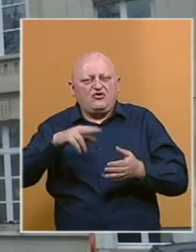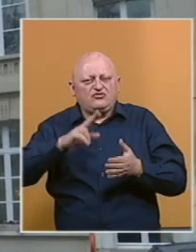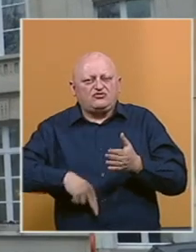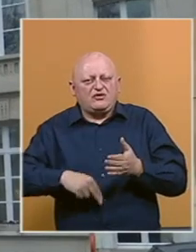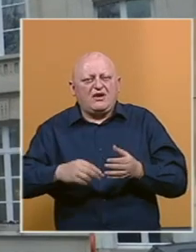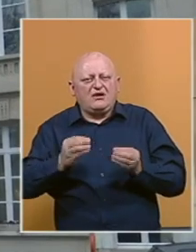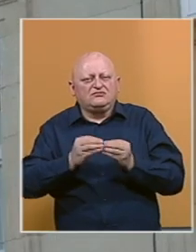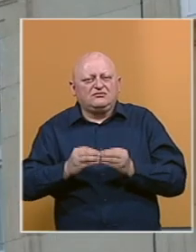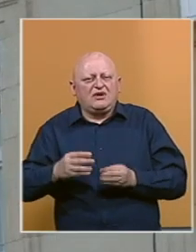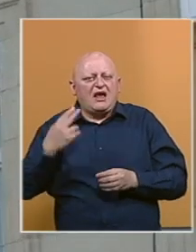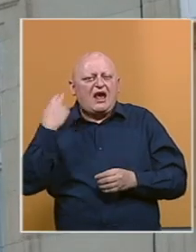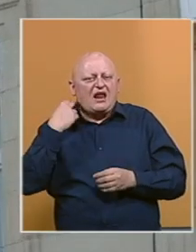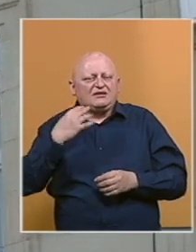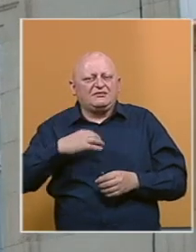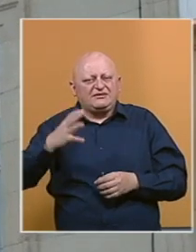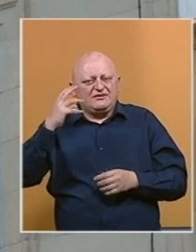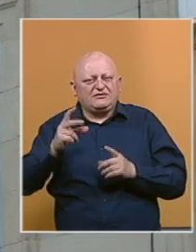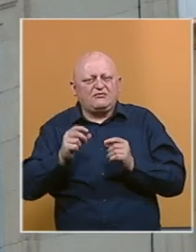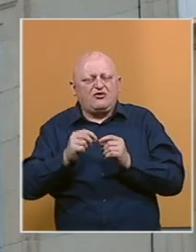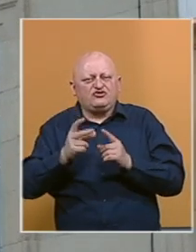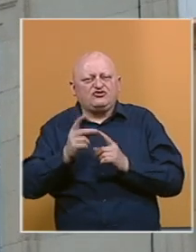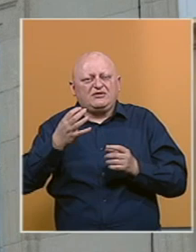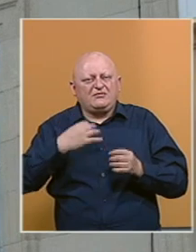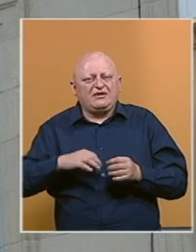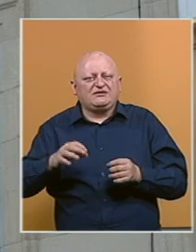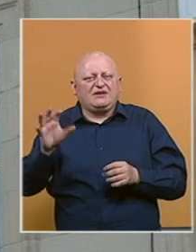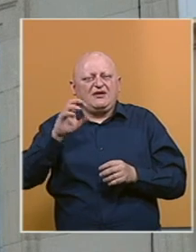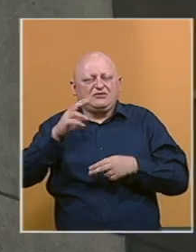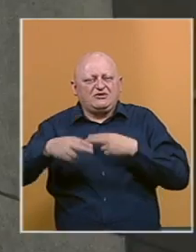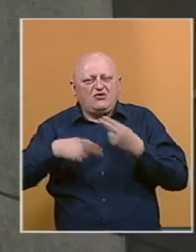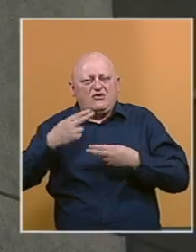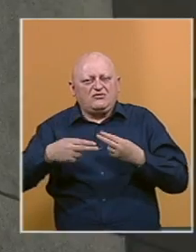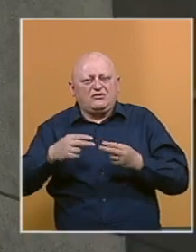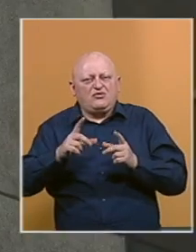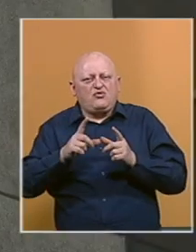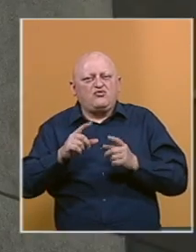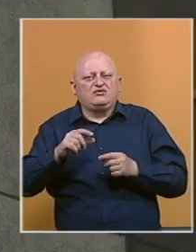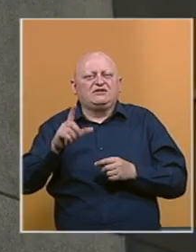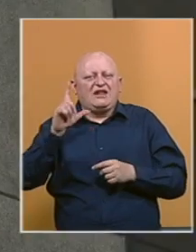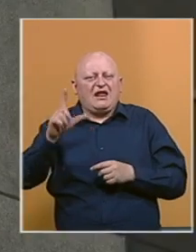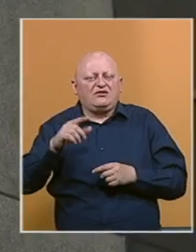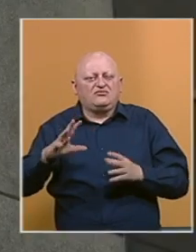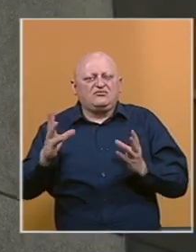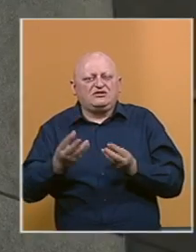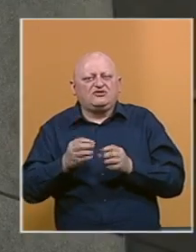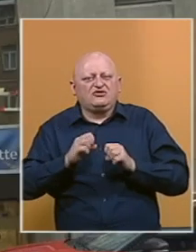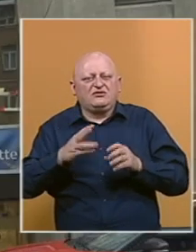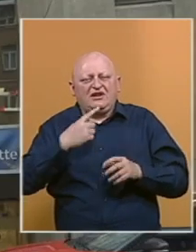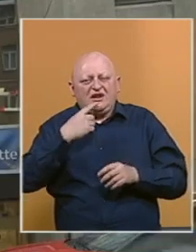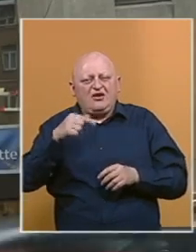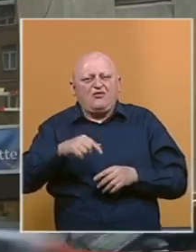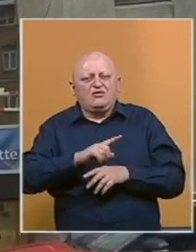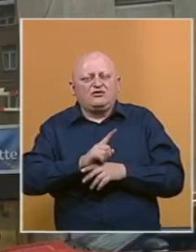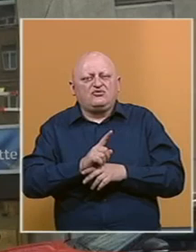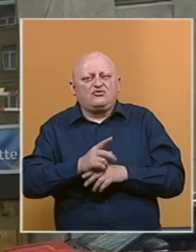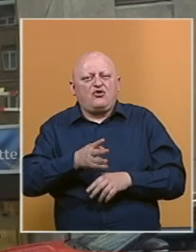sporazum, ali su britanski premier Boris Johnson i predsednik Evropske komisije Ursula von der Leyen u zajedničkom saopštenju rekli da